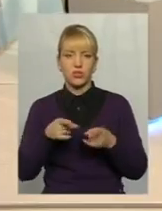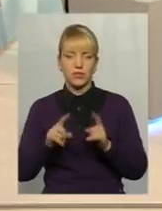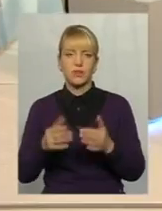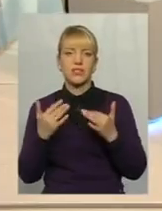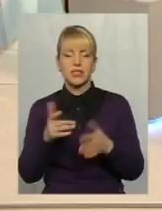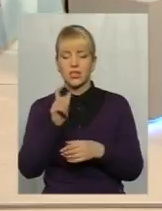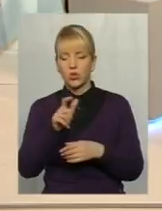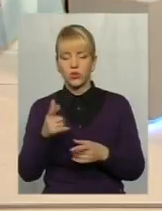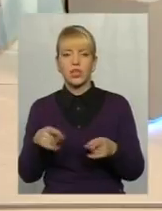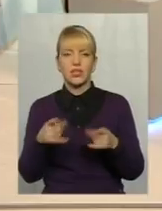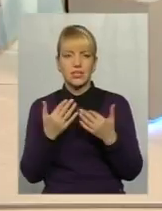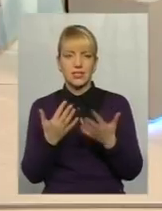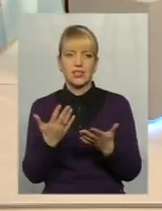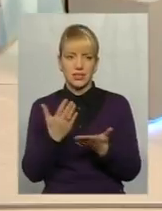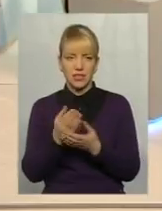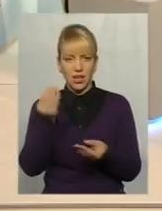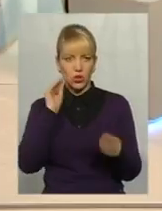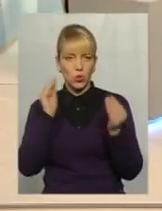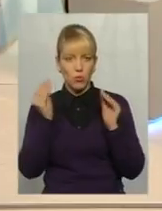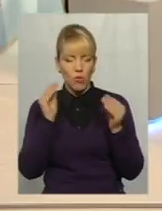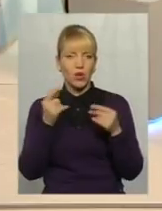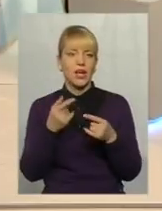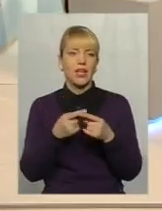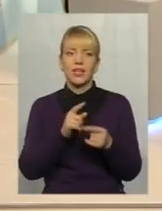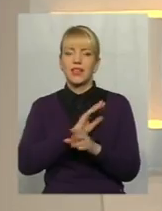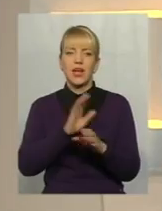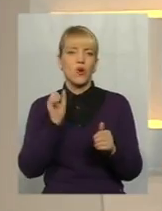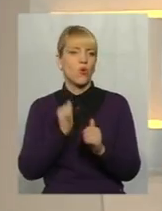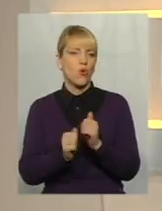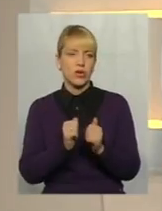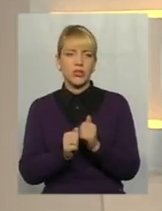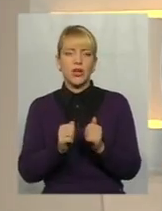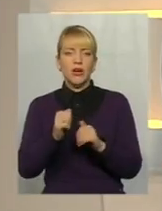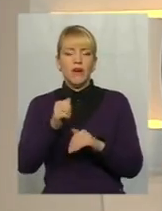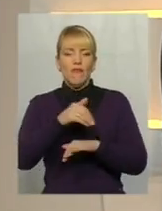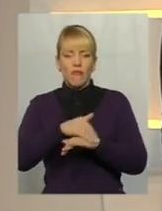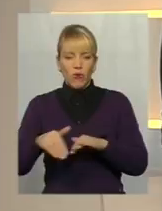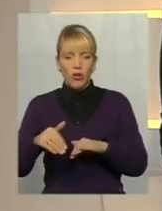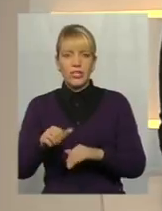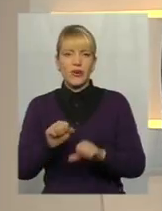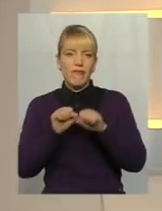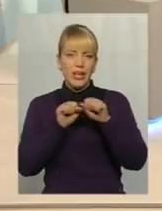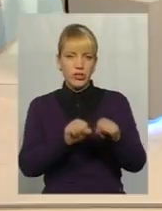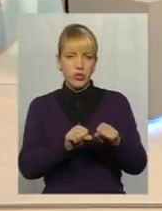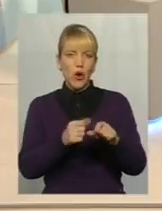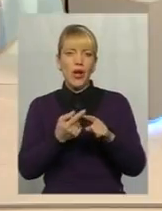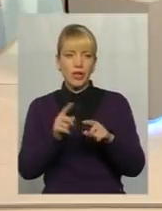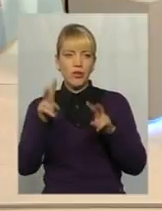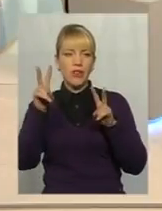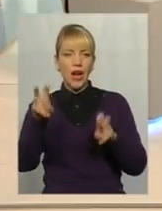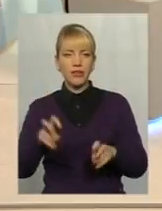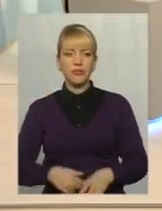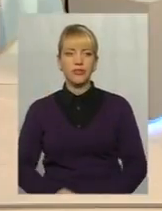скільки людей, стільки і думок, і не кожну назву, і не кожну вулицю просто відстояли. Так? Так, прошу.